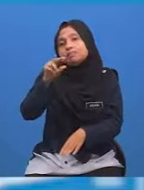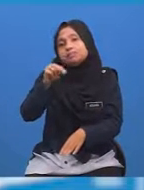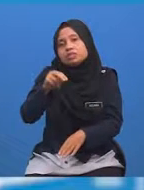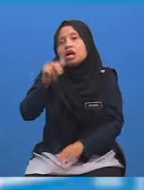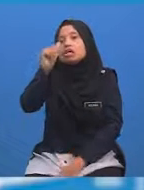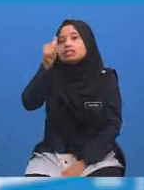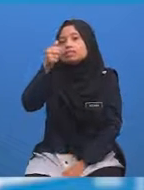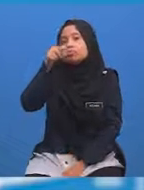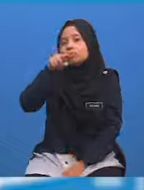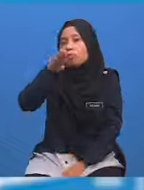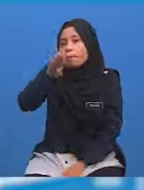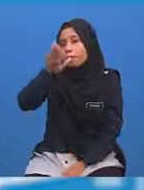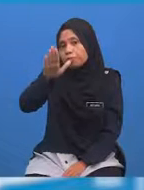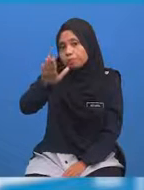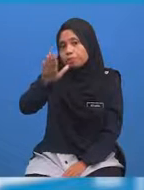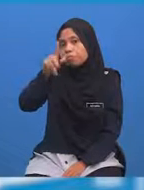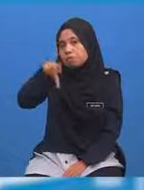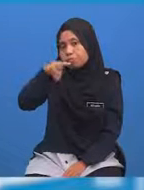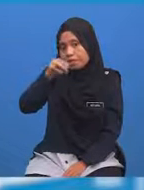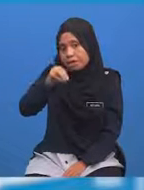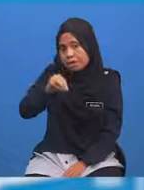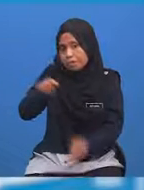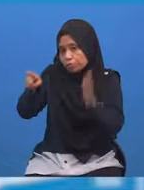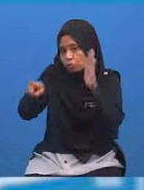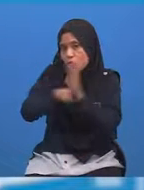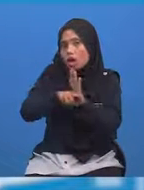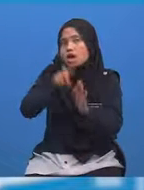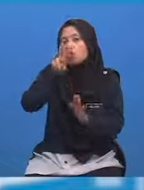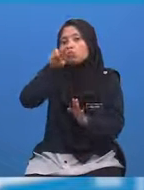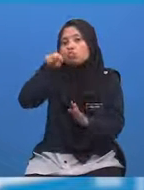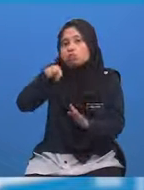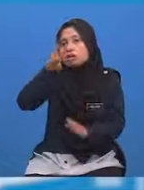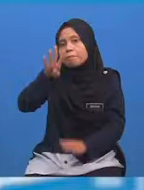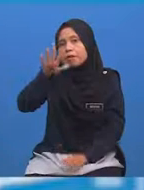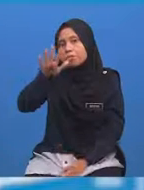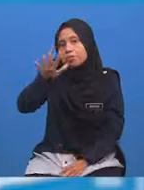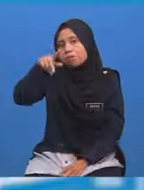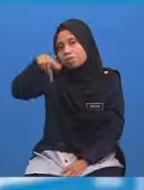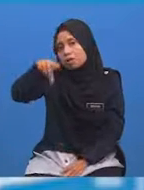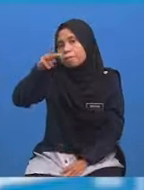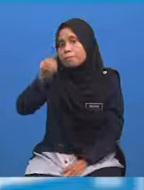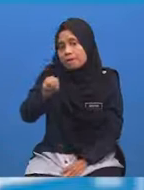.45 malam Tolak 2.45 petang